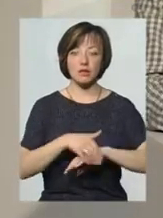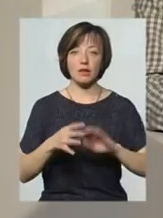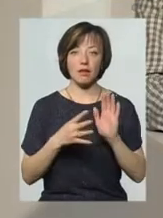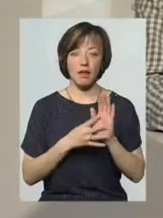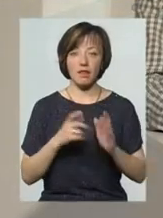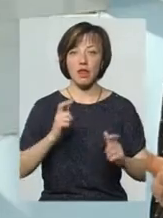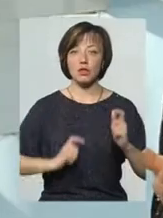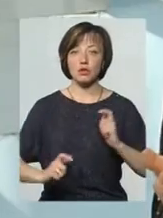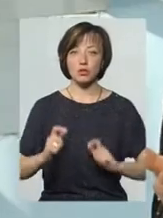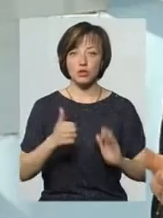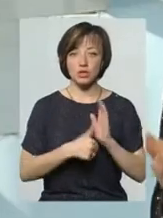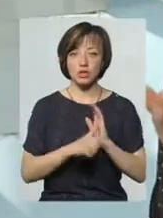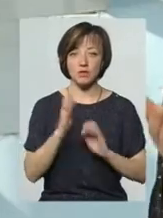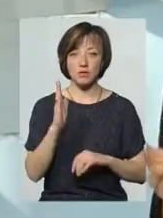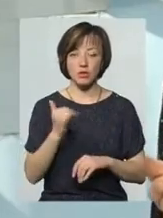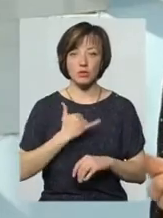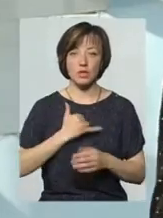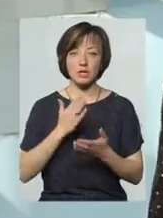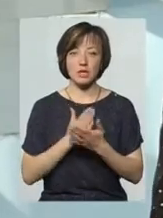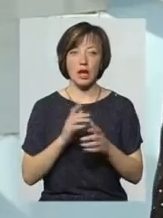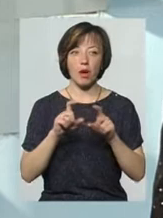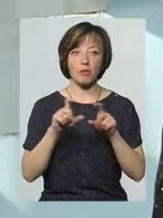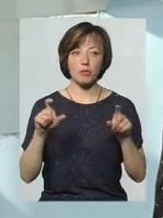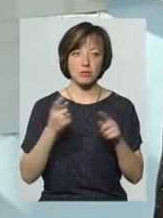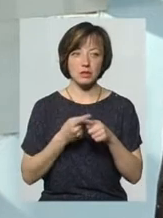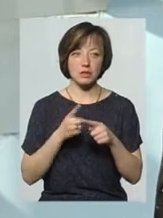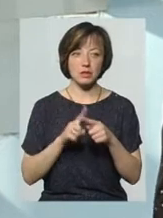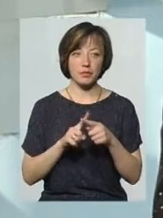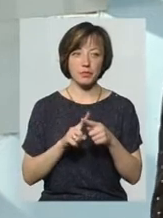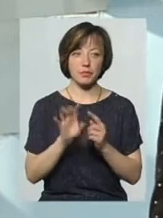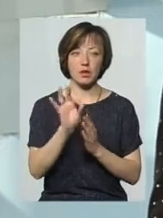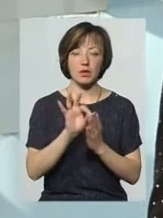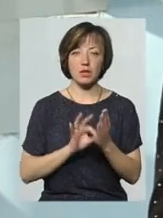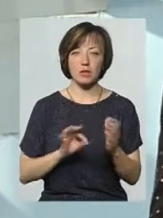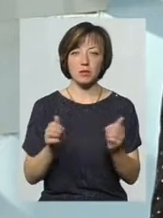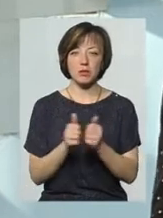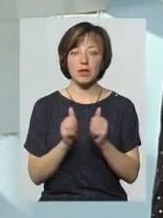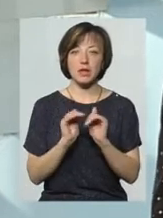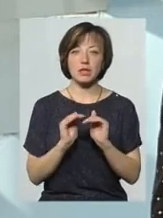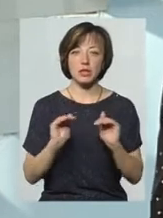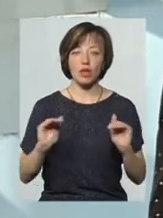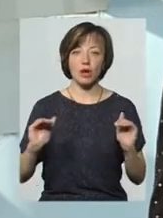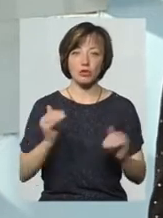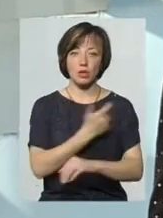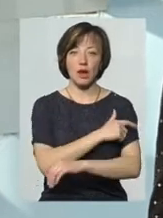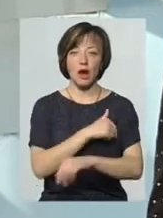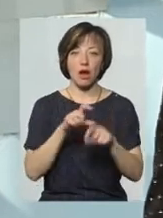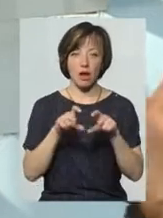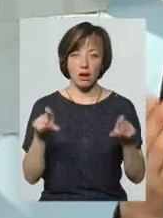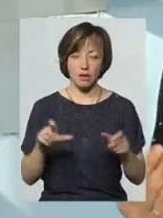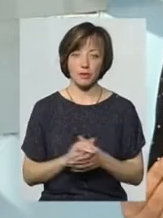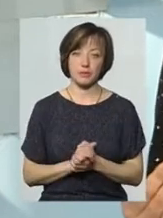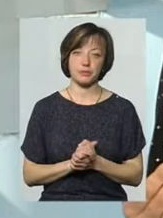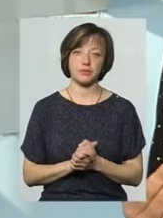На інститутській 6В в нас працює амбулаторія, це одразу біля міської дитячої лікарні.